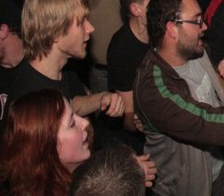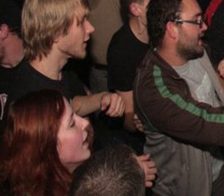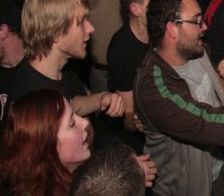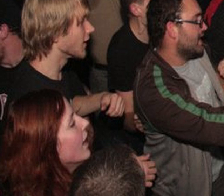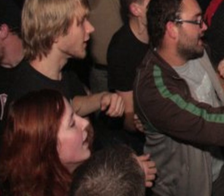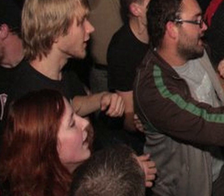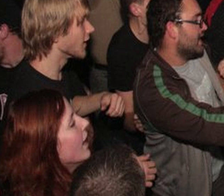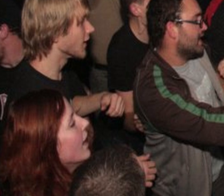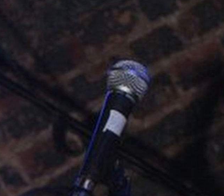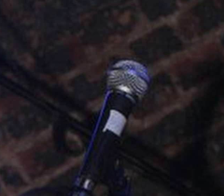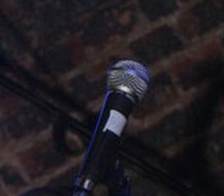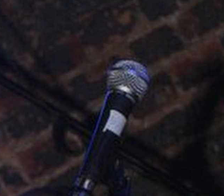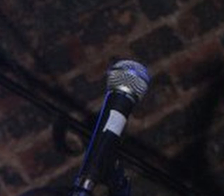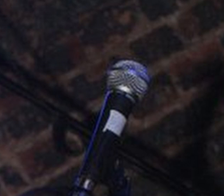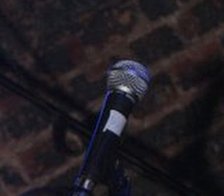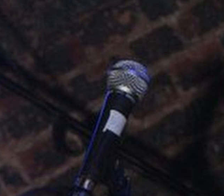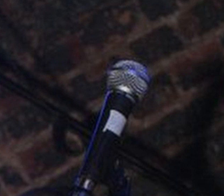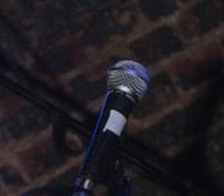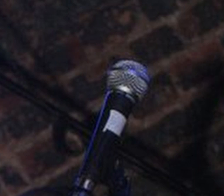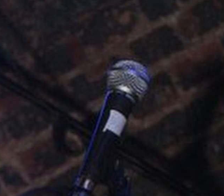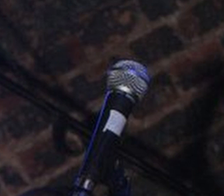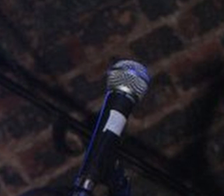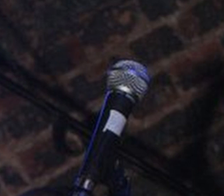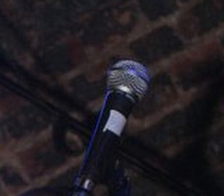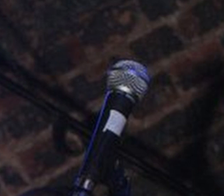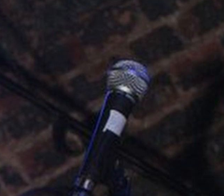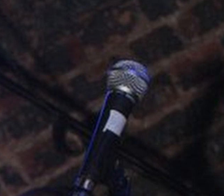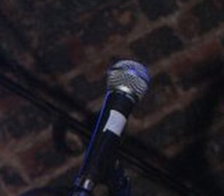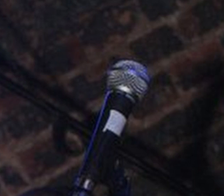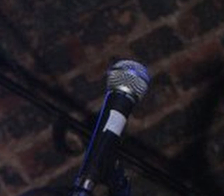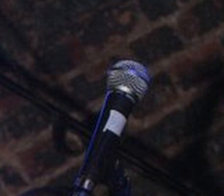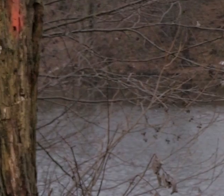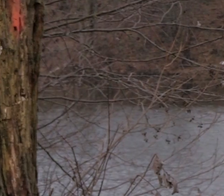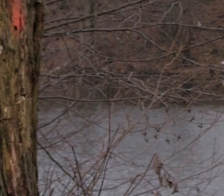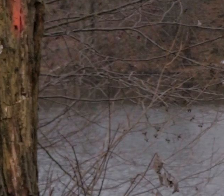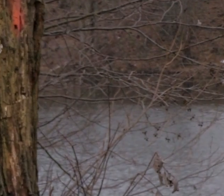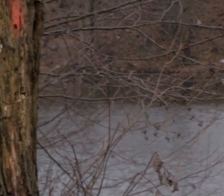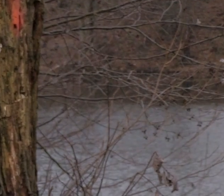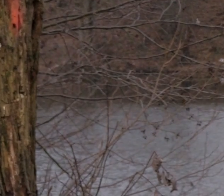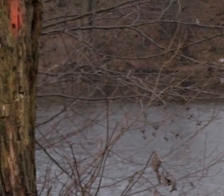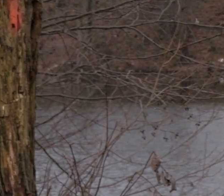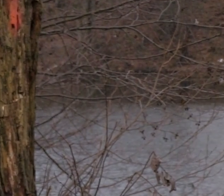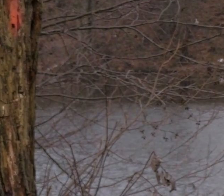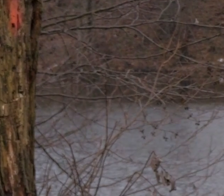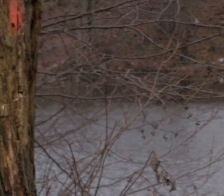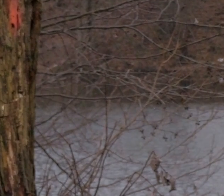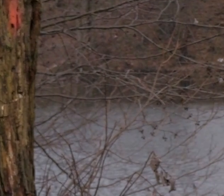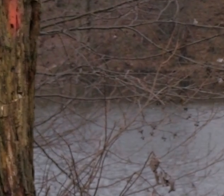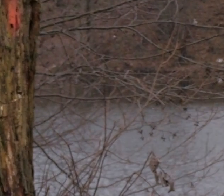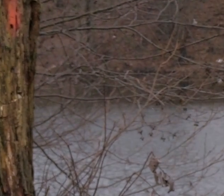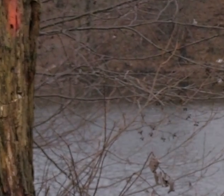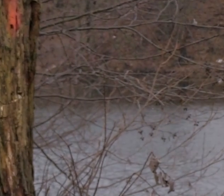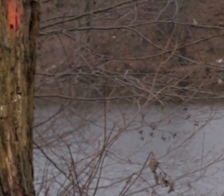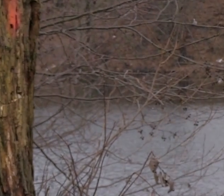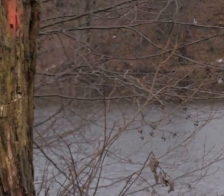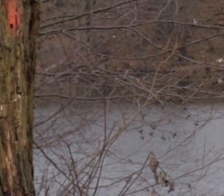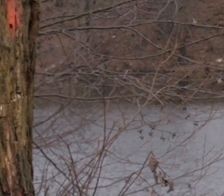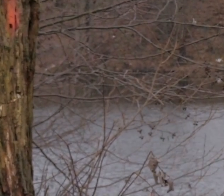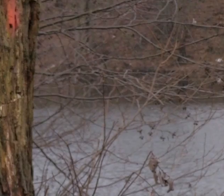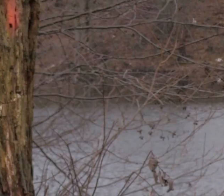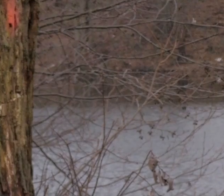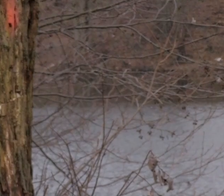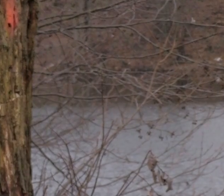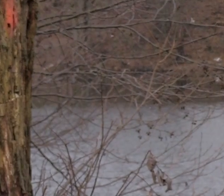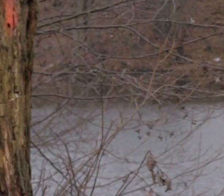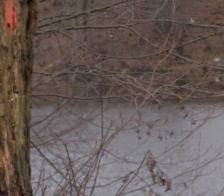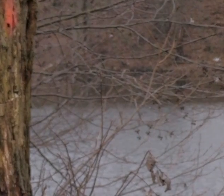A w jaki sposób możemy to zrobić? No w zasadzie znaliśmy się trochę w tym czasie na knajpach i na muzyce, więc połączyliśmy chyba te dwa czynniki